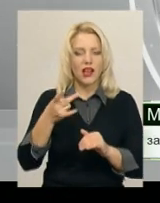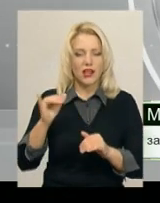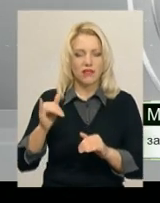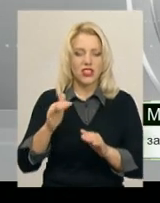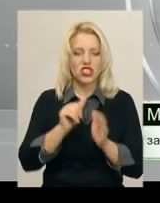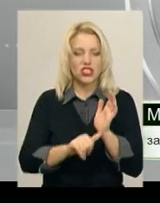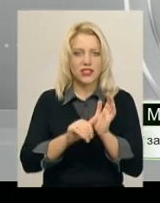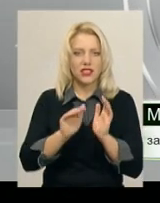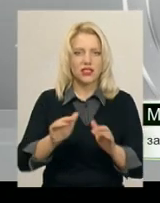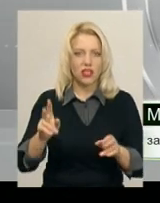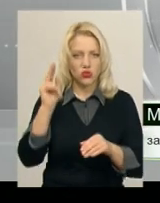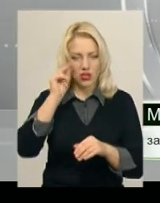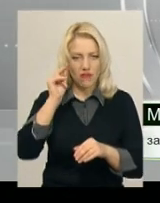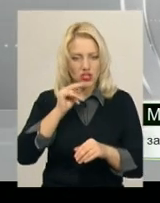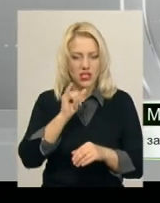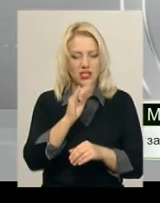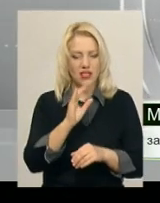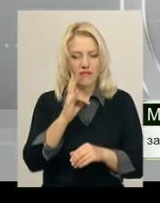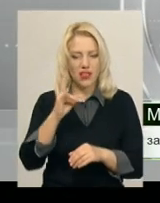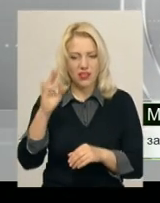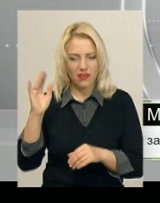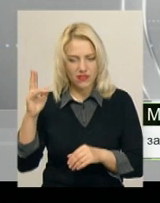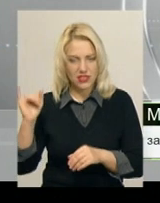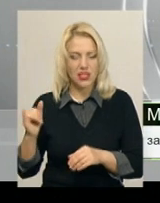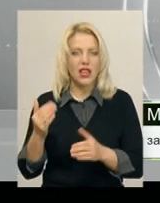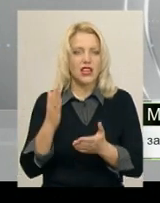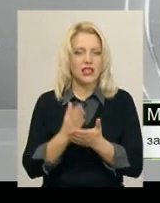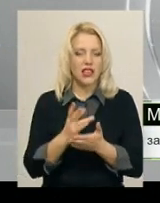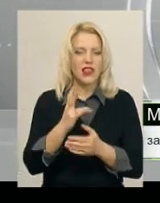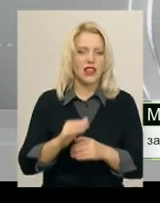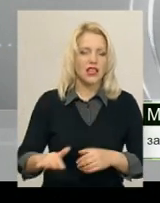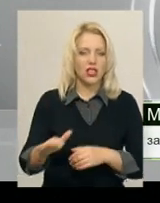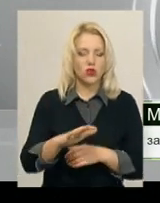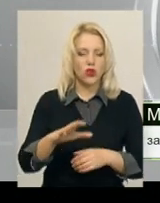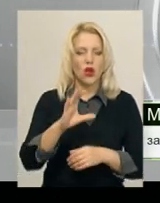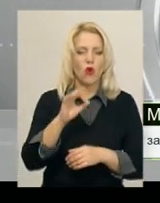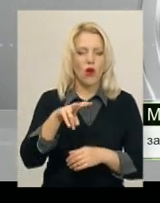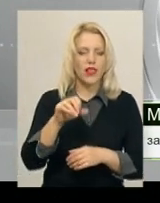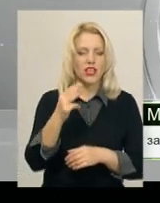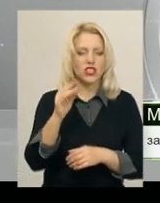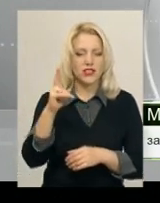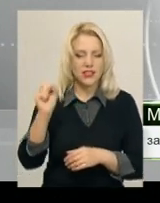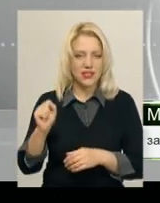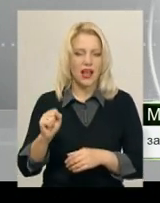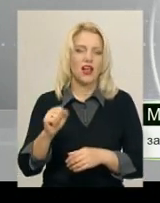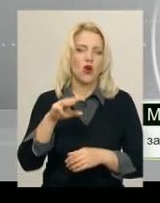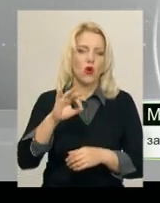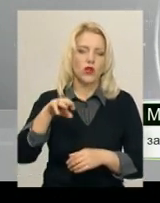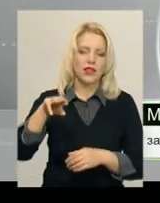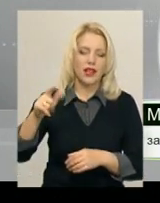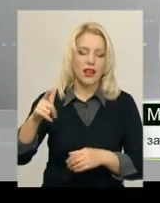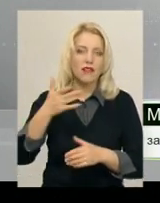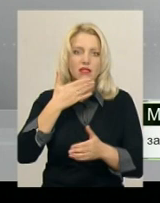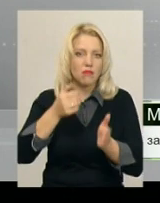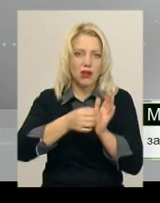Іванківцях, знаходяться на території Олишинської ОТГ. І вони кошти на наступний рік не передбачили для